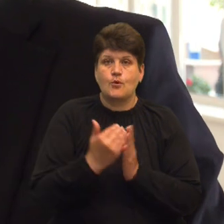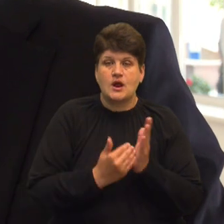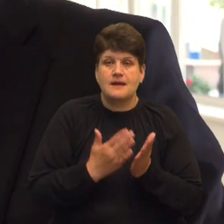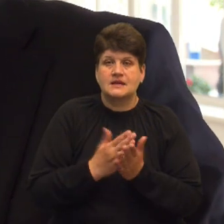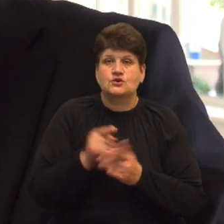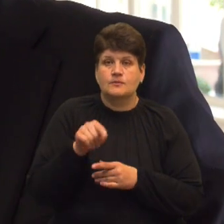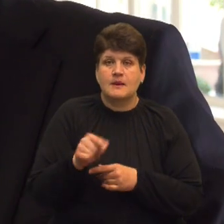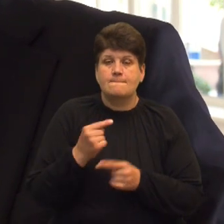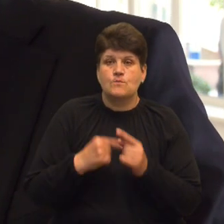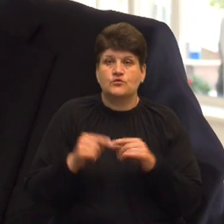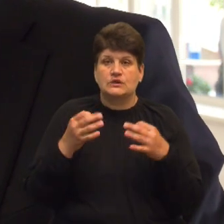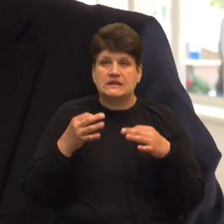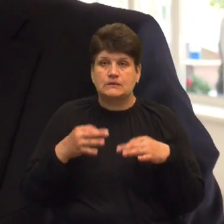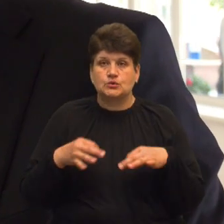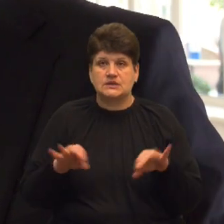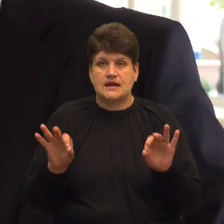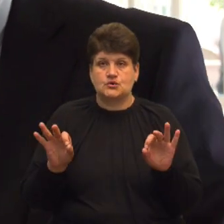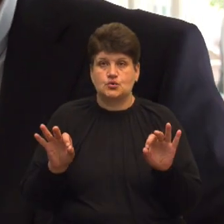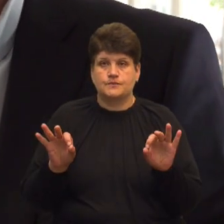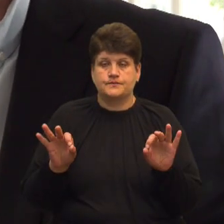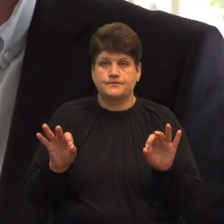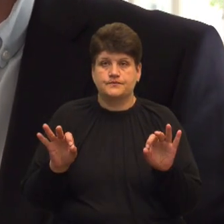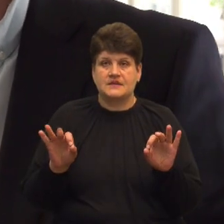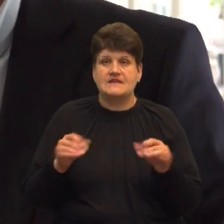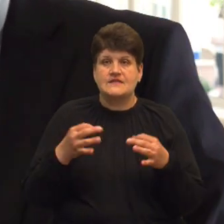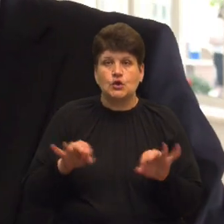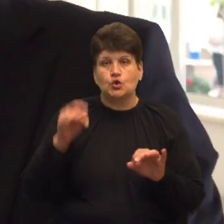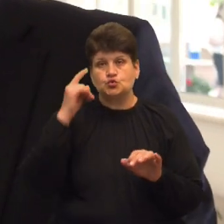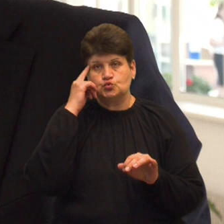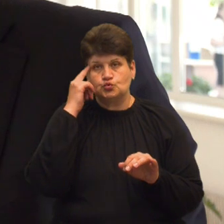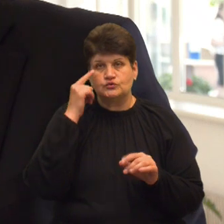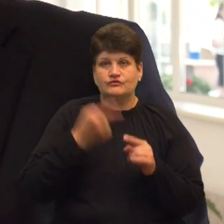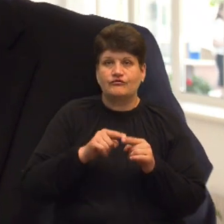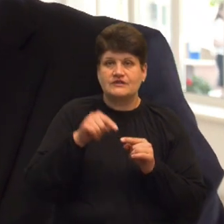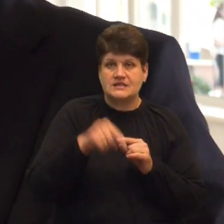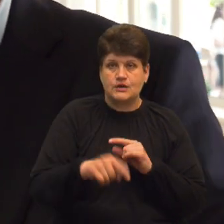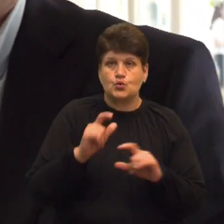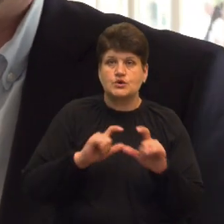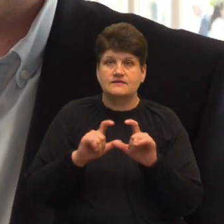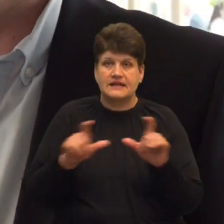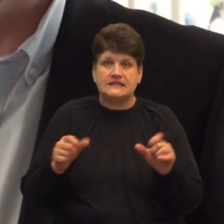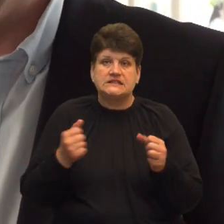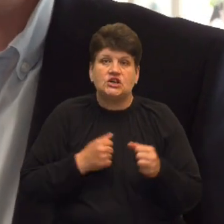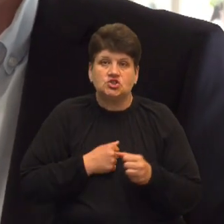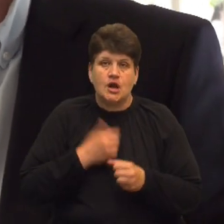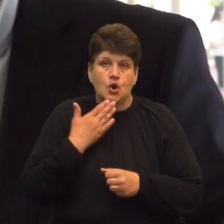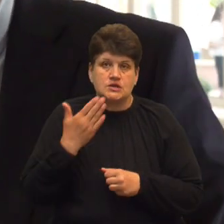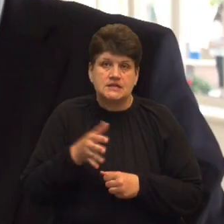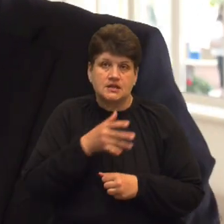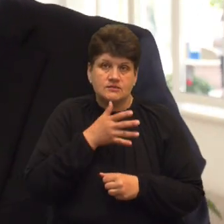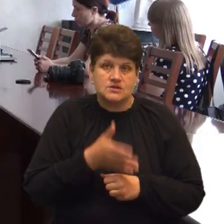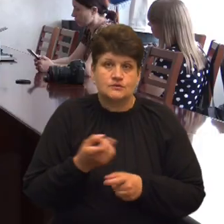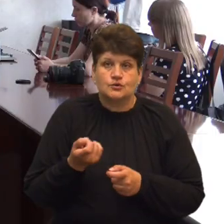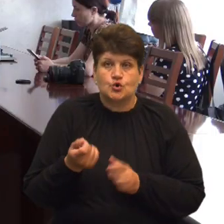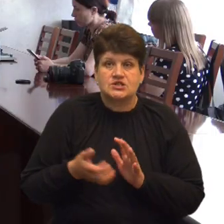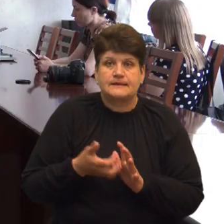ми повернули демократію, свободу і вільнодумство до цього університету, якого, на жаль, останнім часом в ньому трохи